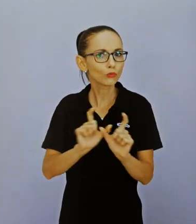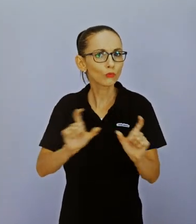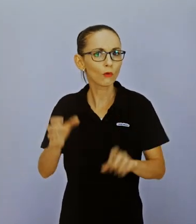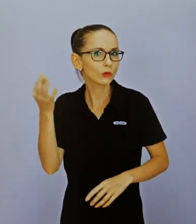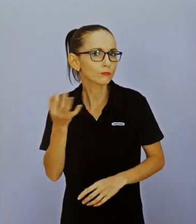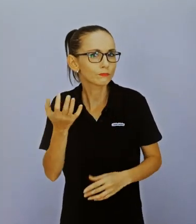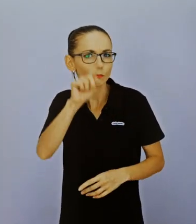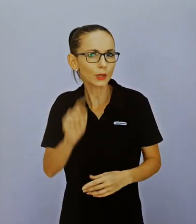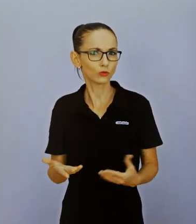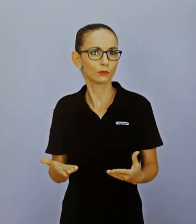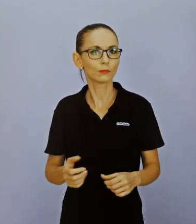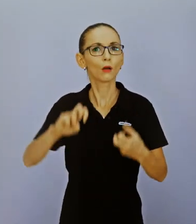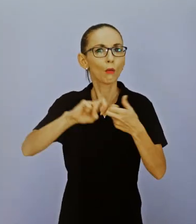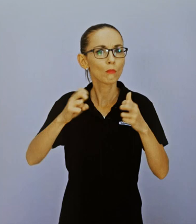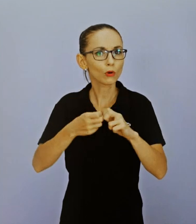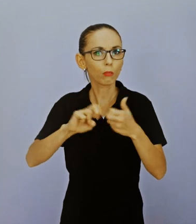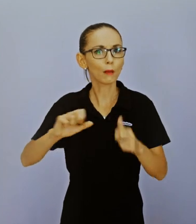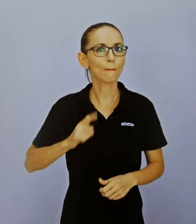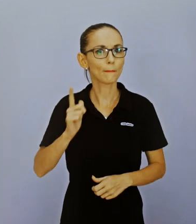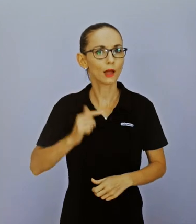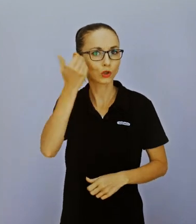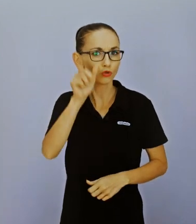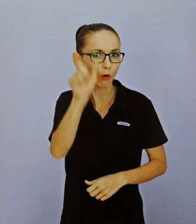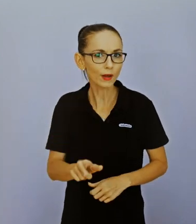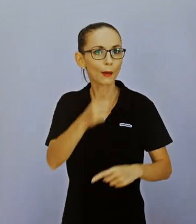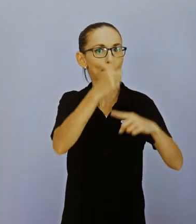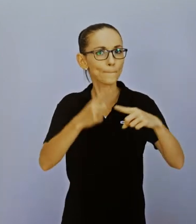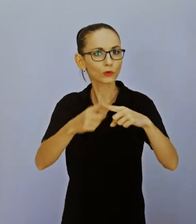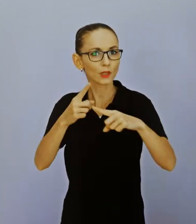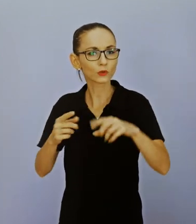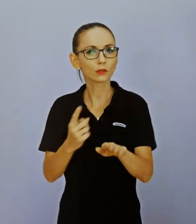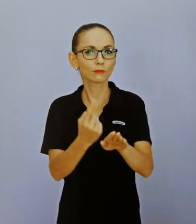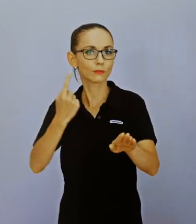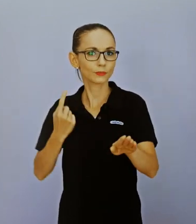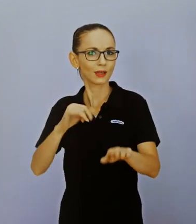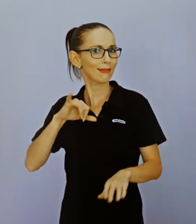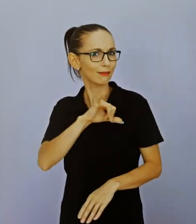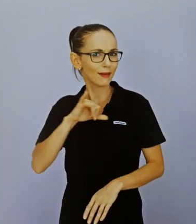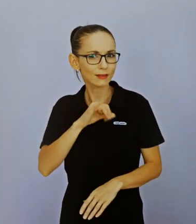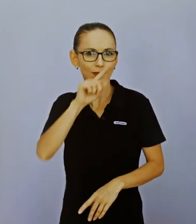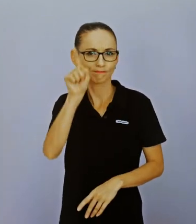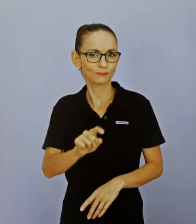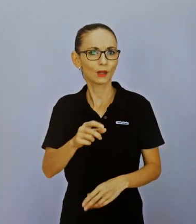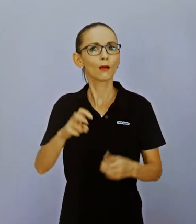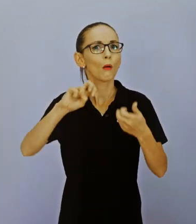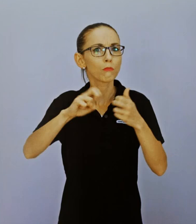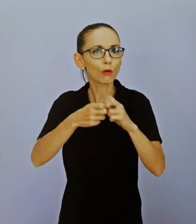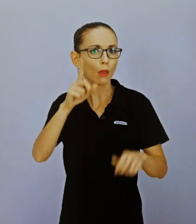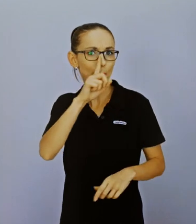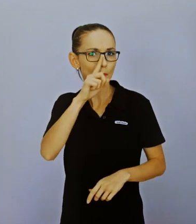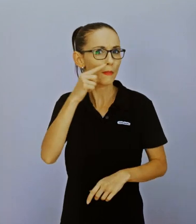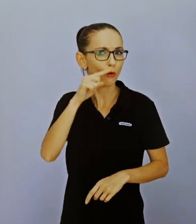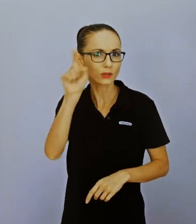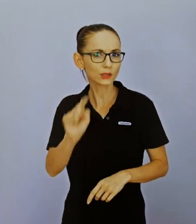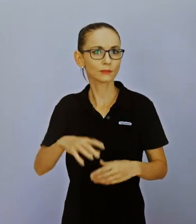pre mladých ľudí so znevýhodnením taký problém o samostatnú sa? Je chyba v nich, alebo v ich rodičoch, či inde?